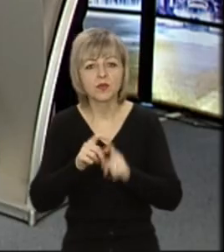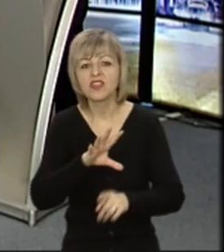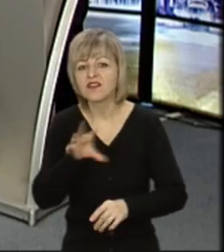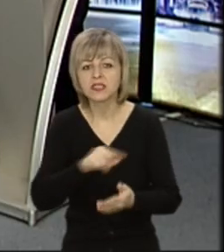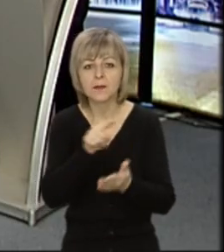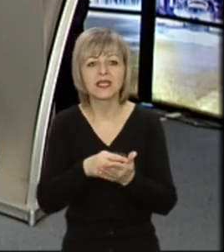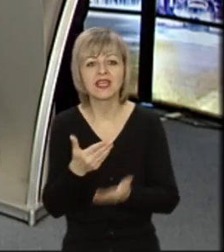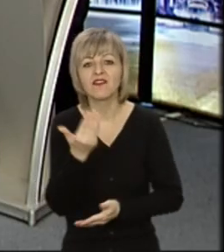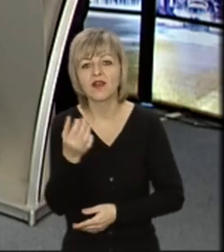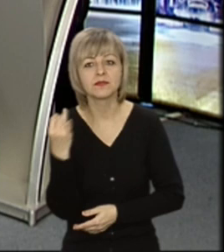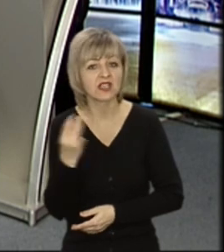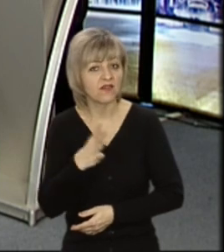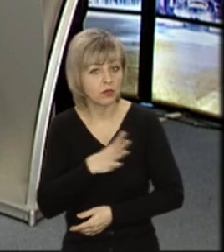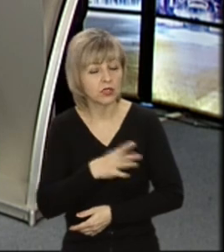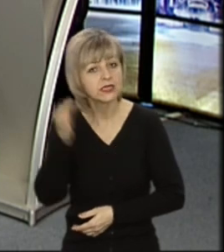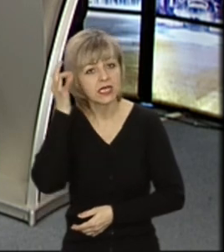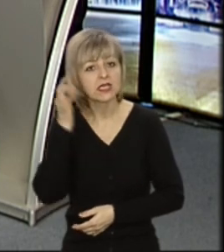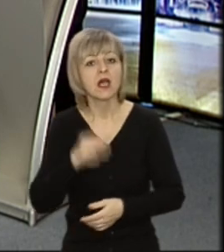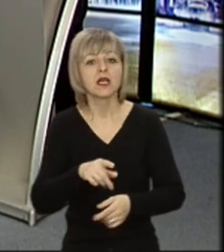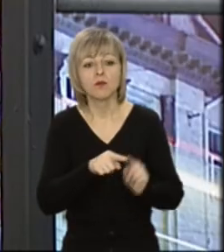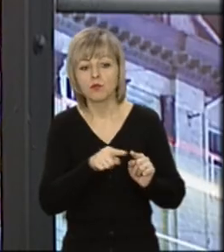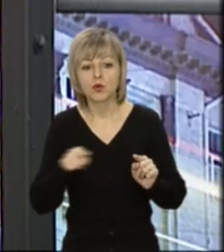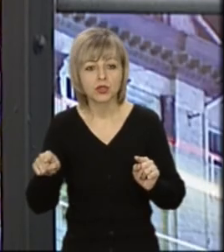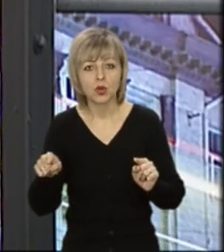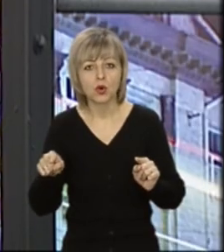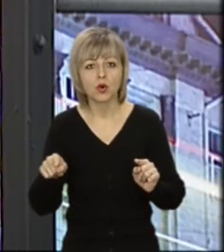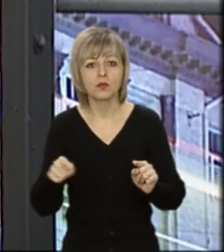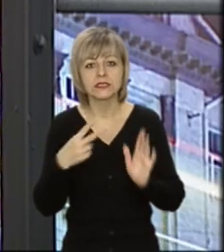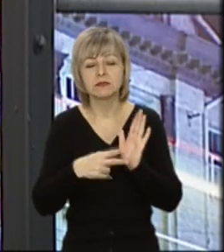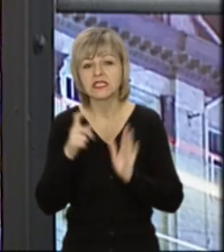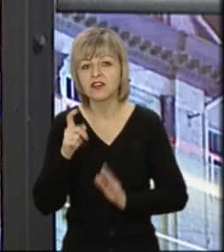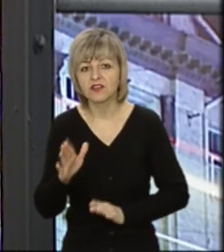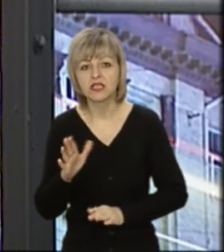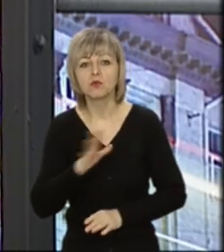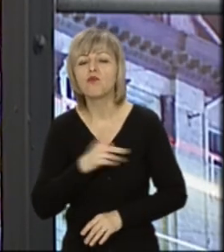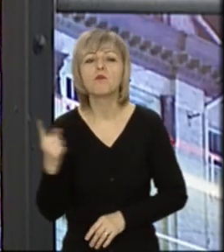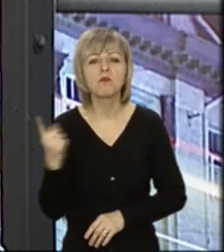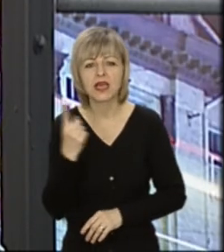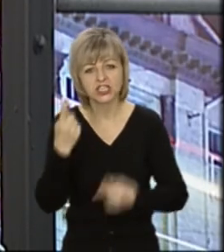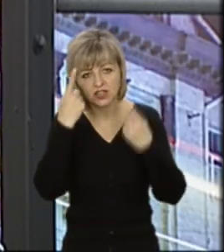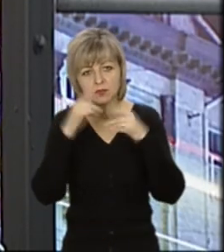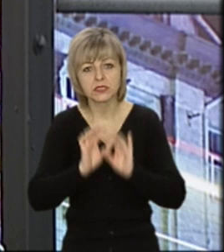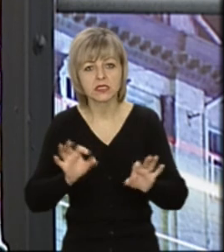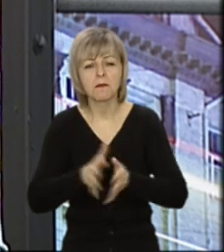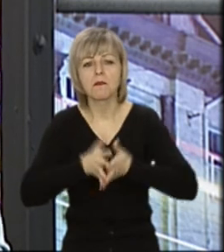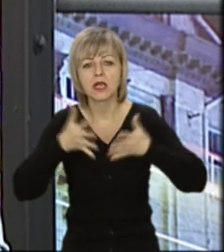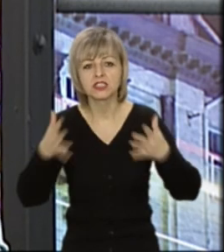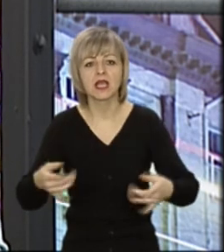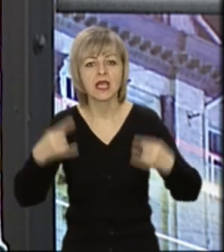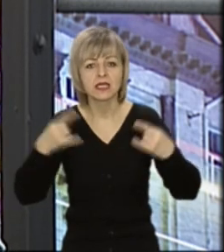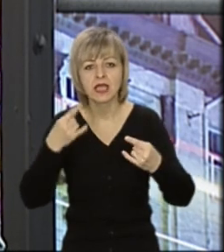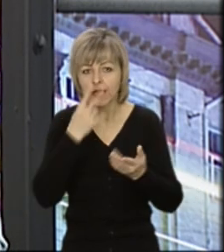питання, які вас цікавили. Нагадаю, що тривав протягом 70 хвилин перший інформаційний масштабний